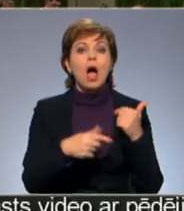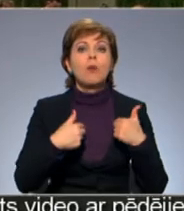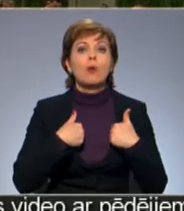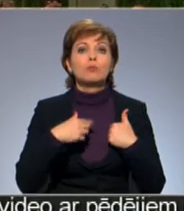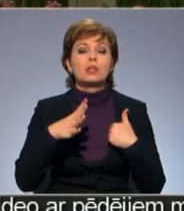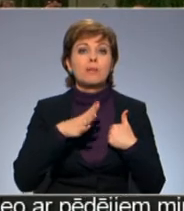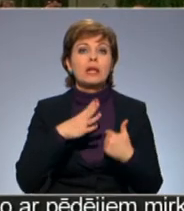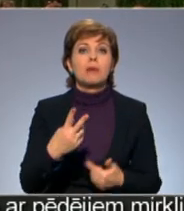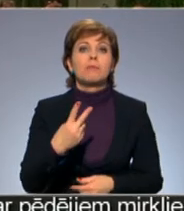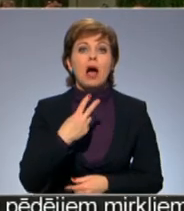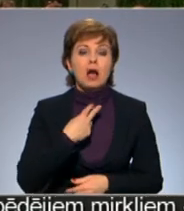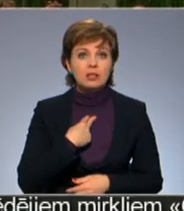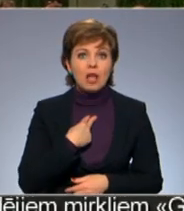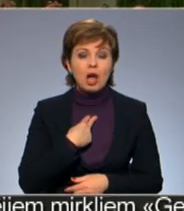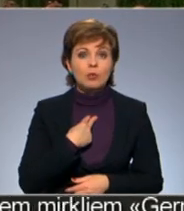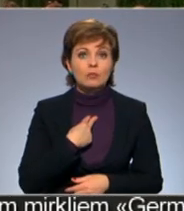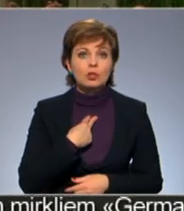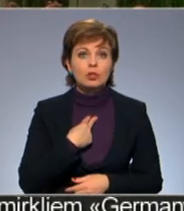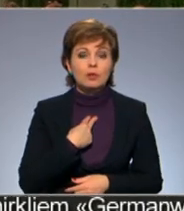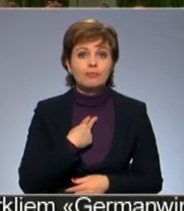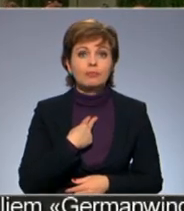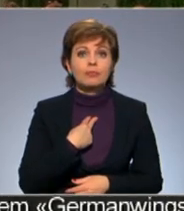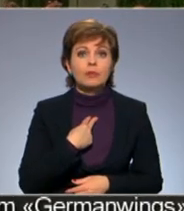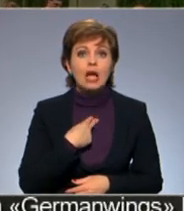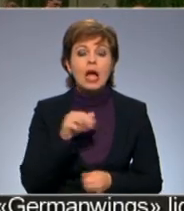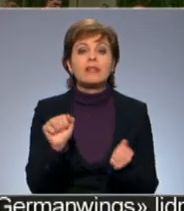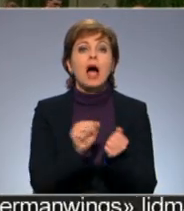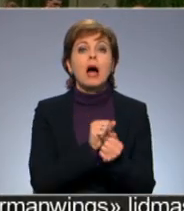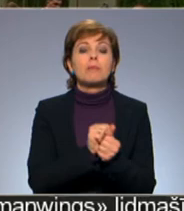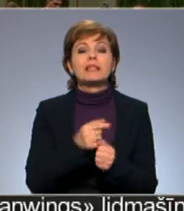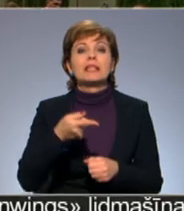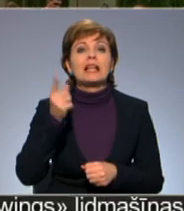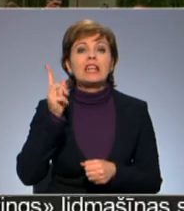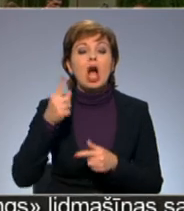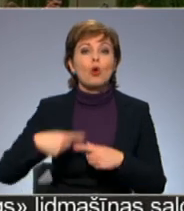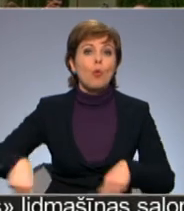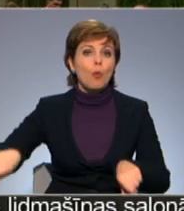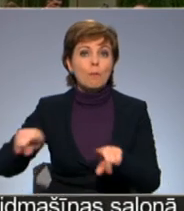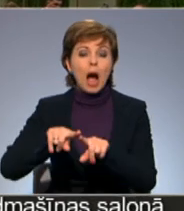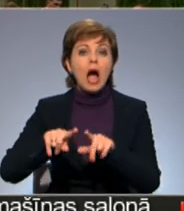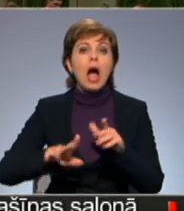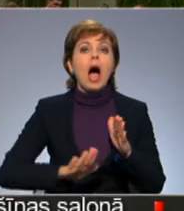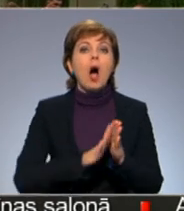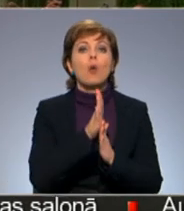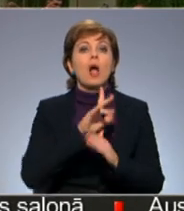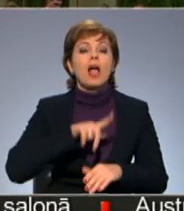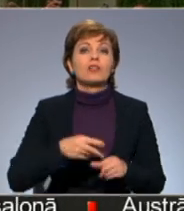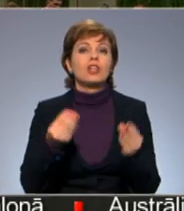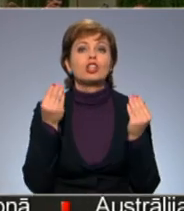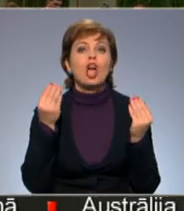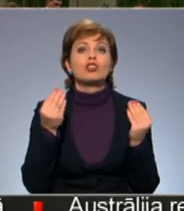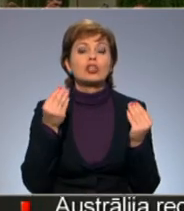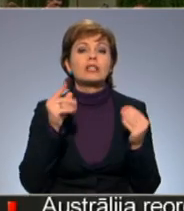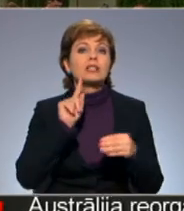pārsteigums? Jā, ka ruņupes dabas liegumā aug arī Latvijas dižākais